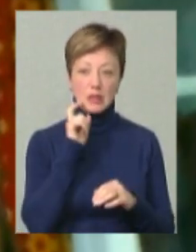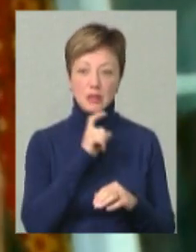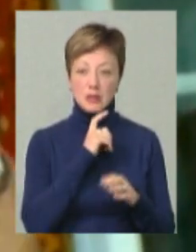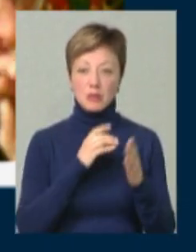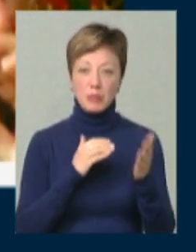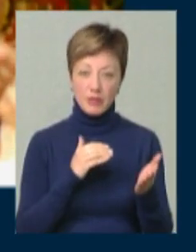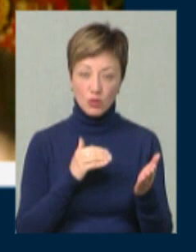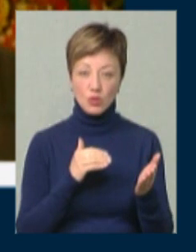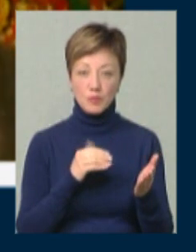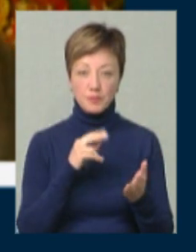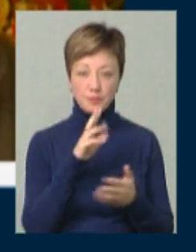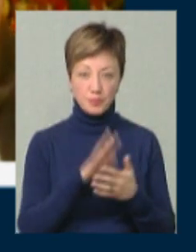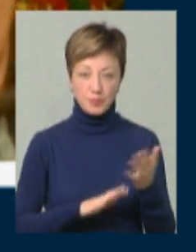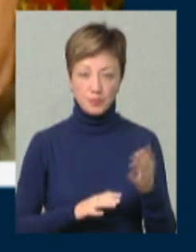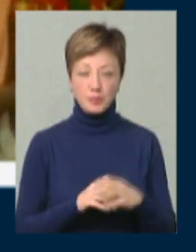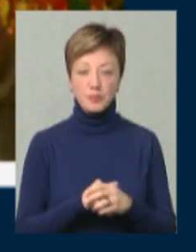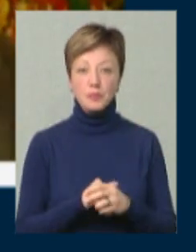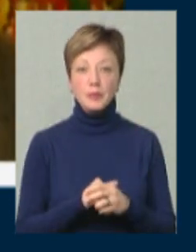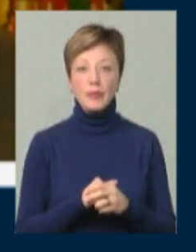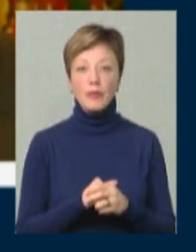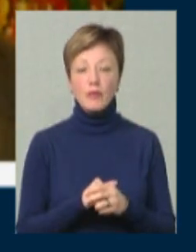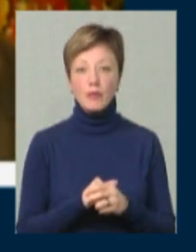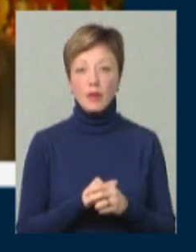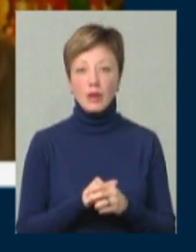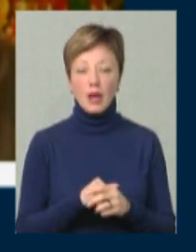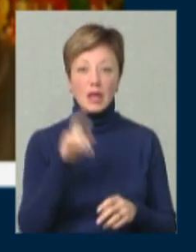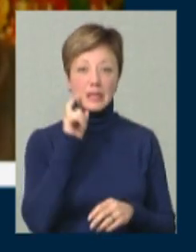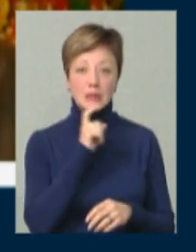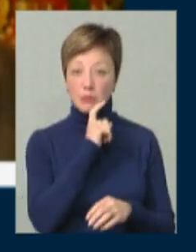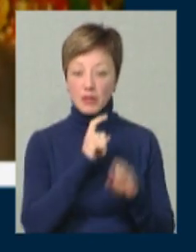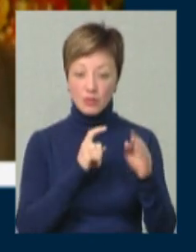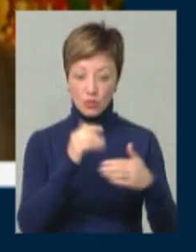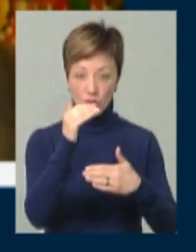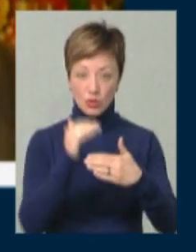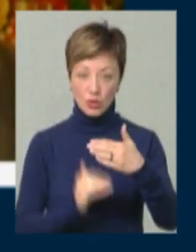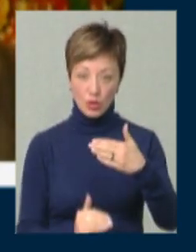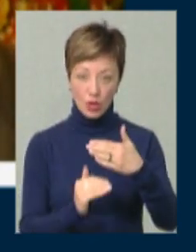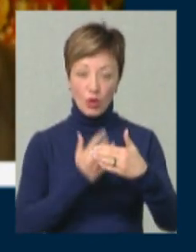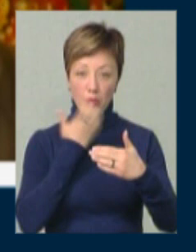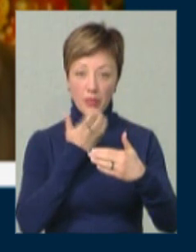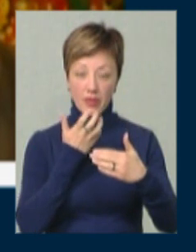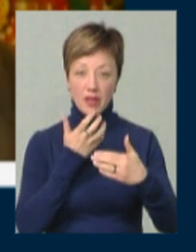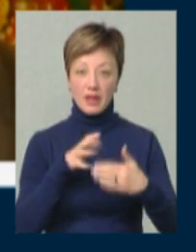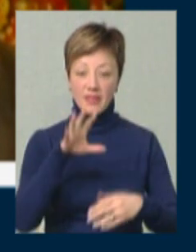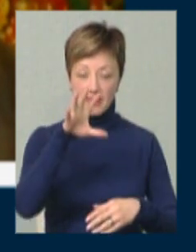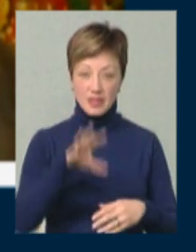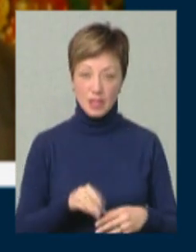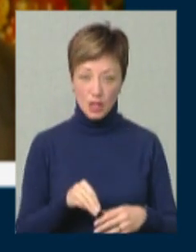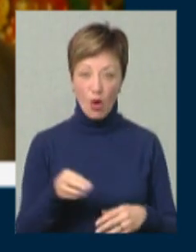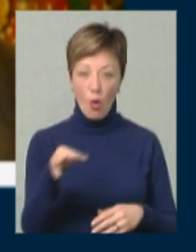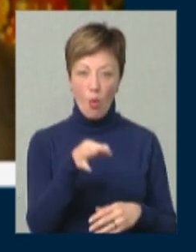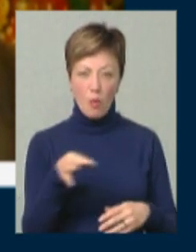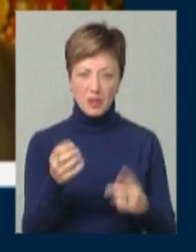до півдня всі області, які